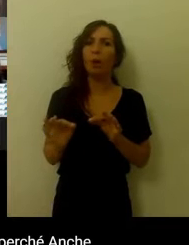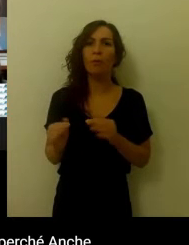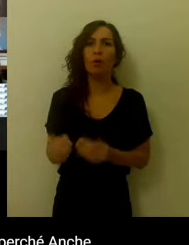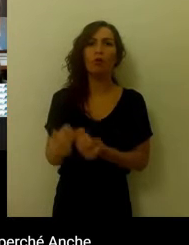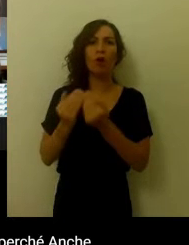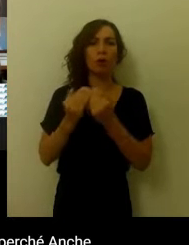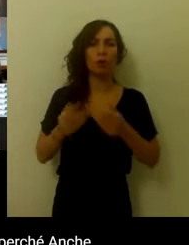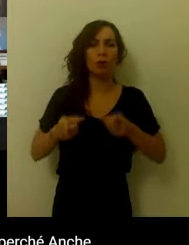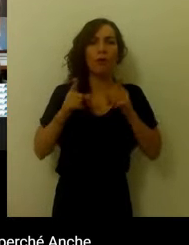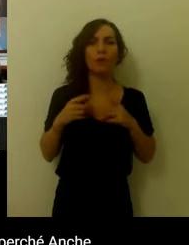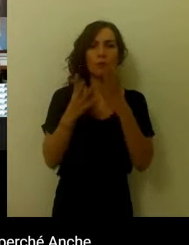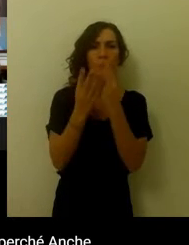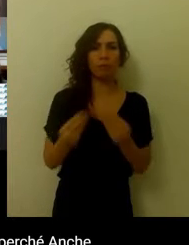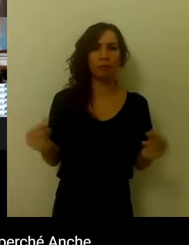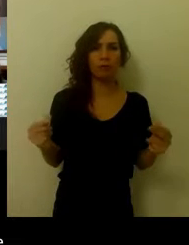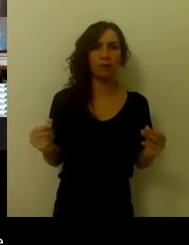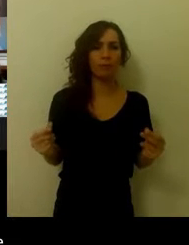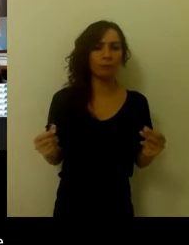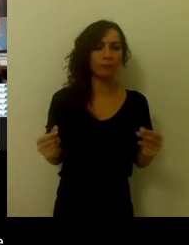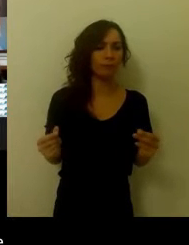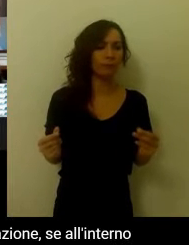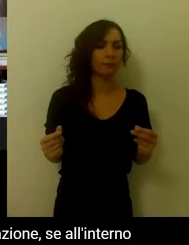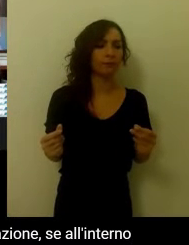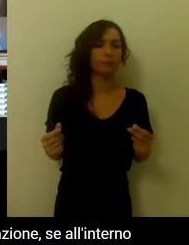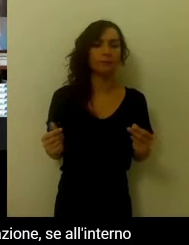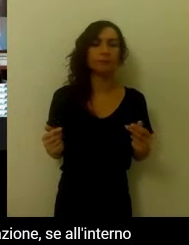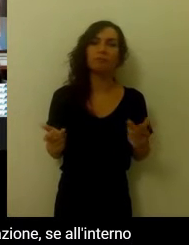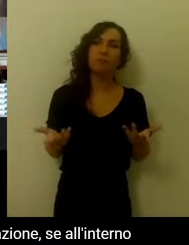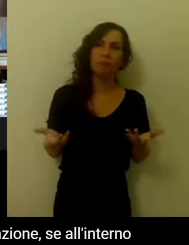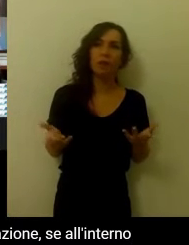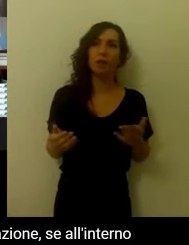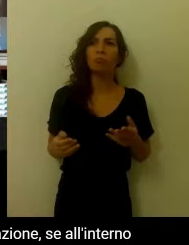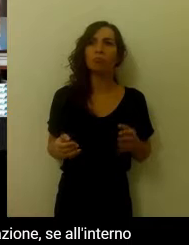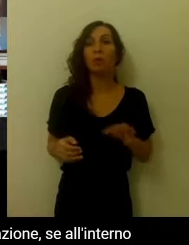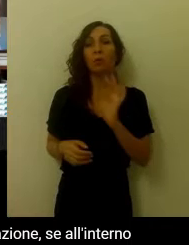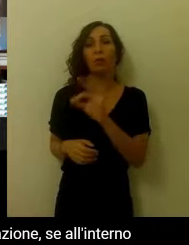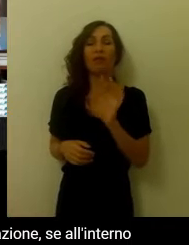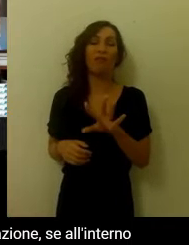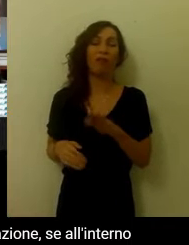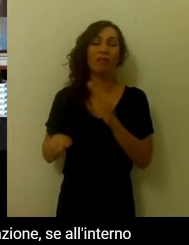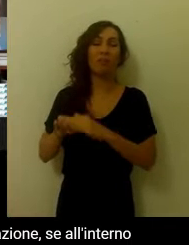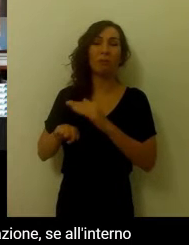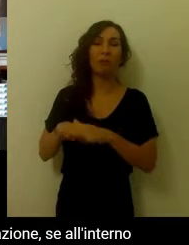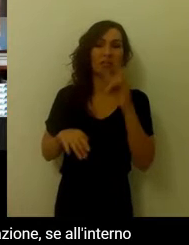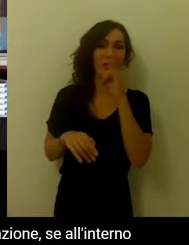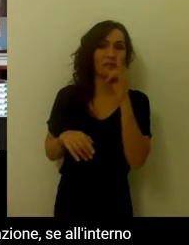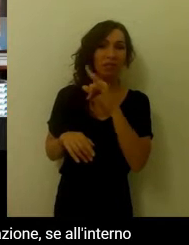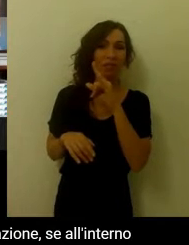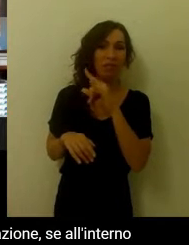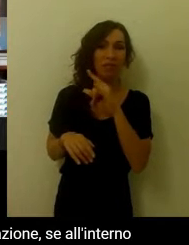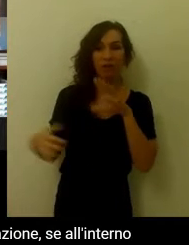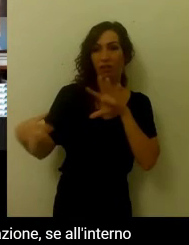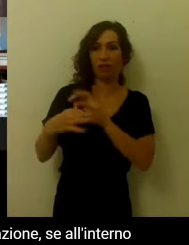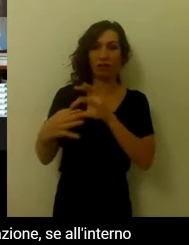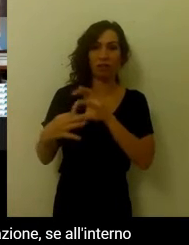posizioni difensive. Perché anche là dove ci sono state magari esperienze non del tutto positive del bambino della relazione,